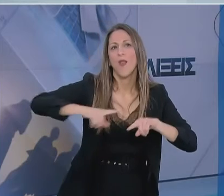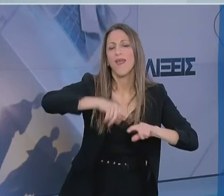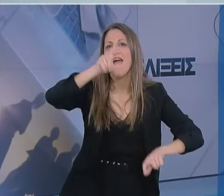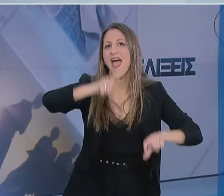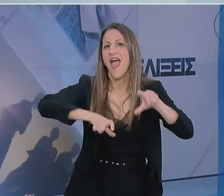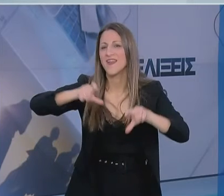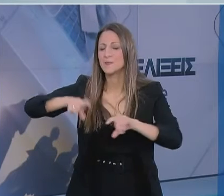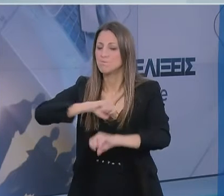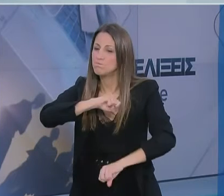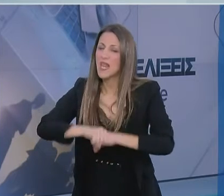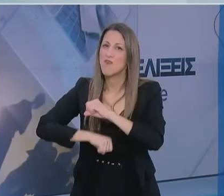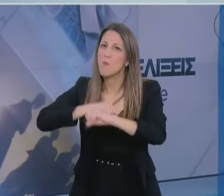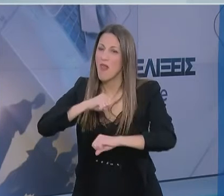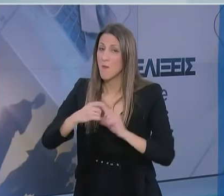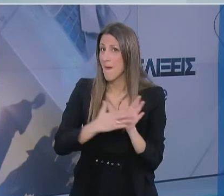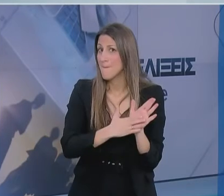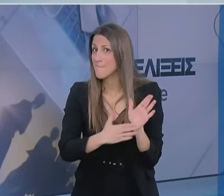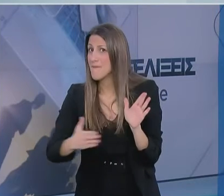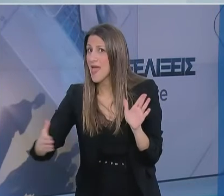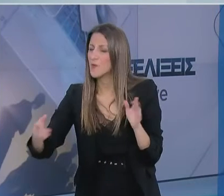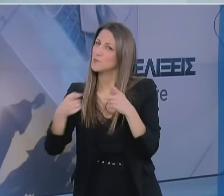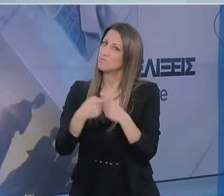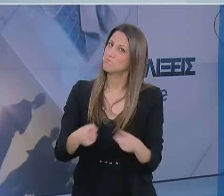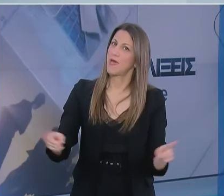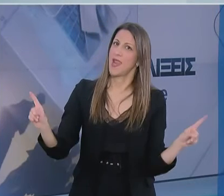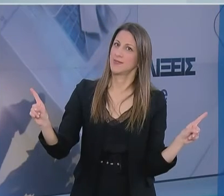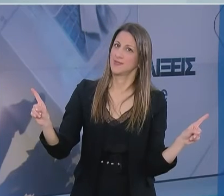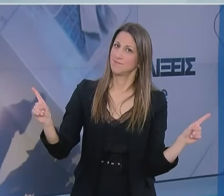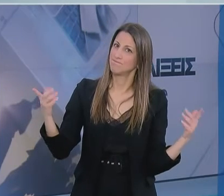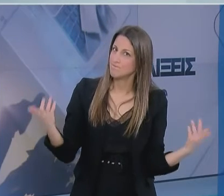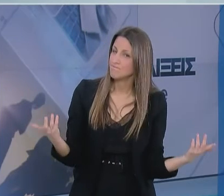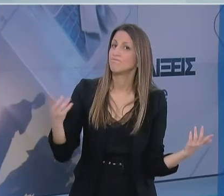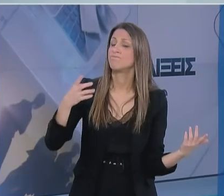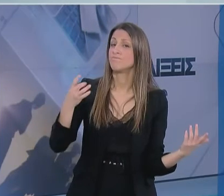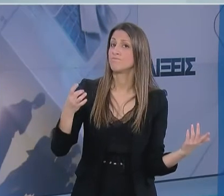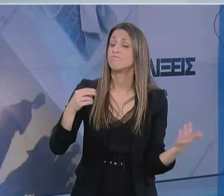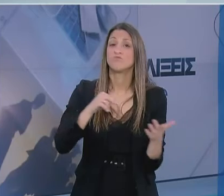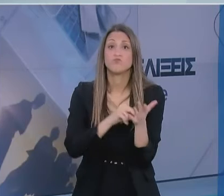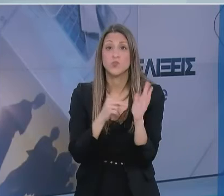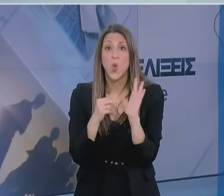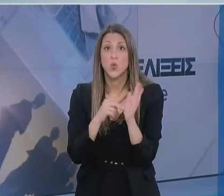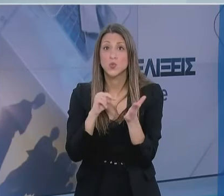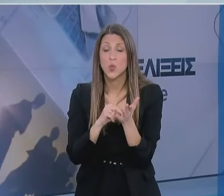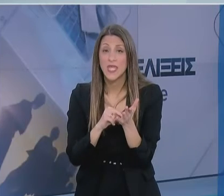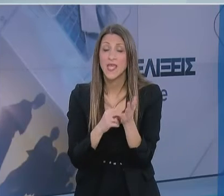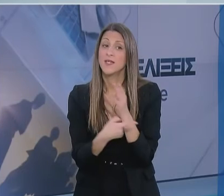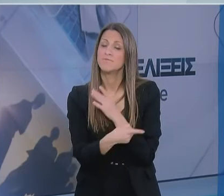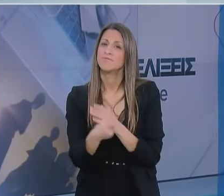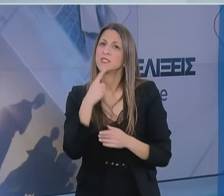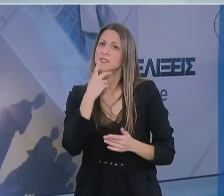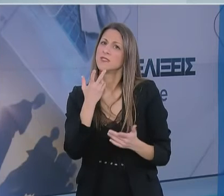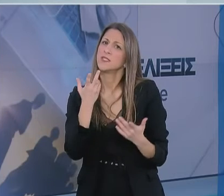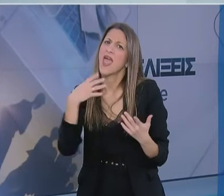συνέπεια. Η πρωτόγνωνη περίοδος που διανύουμε έχει ένα ρόλο για όλους μας. Ένα ρόλο που αν παίξουμε όπως πρέπει με ευαισθησία αλλά και με